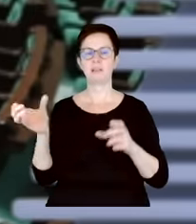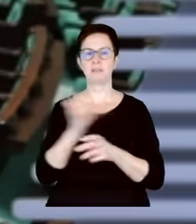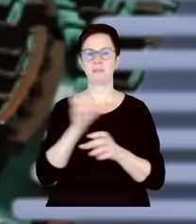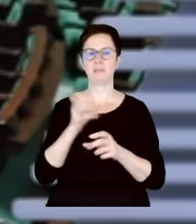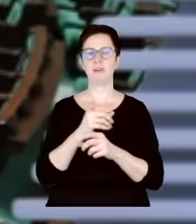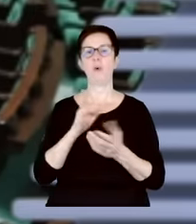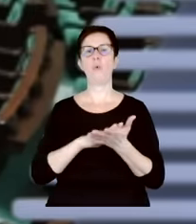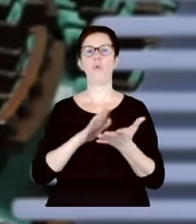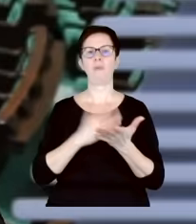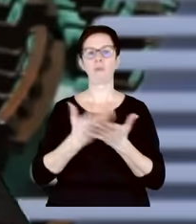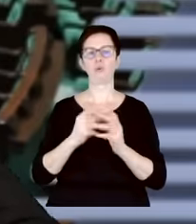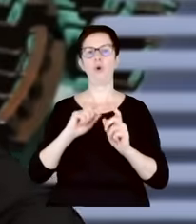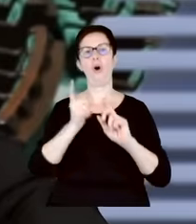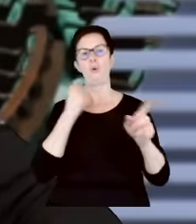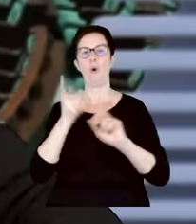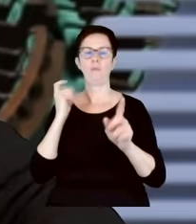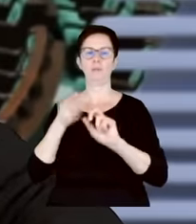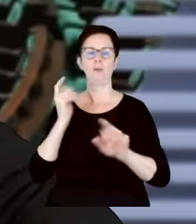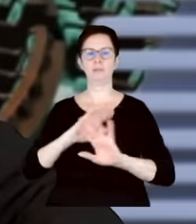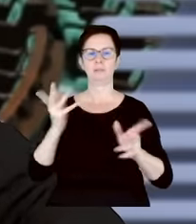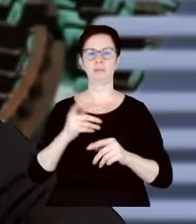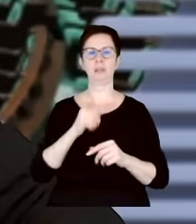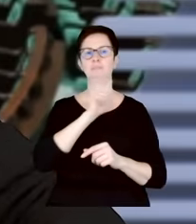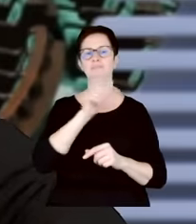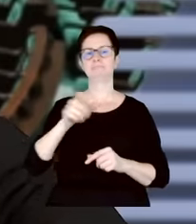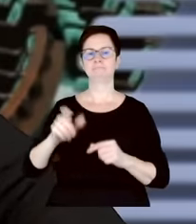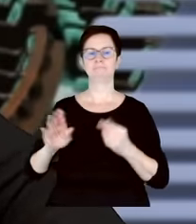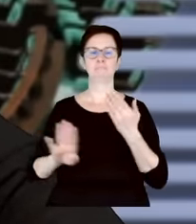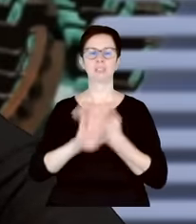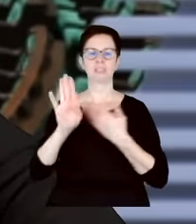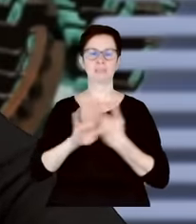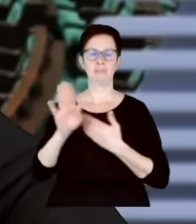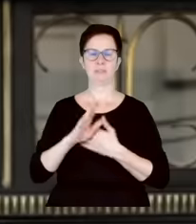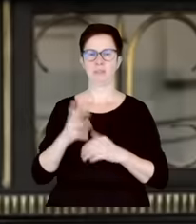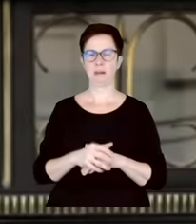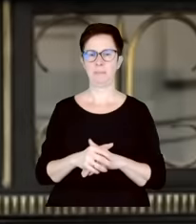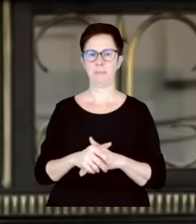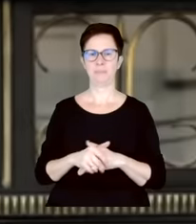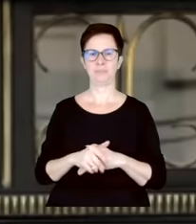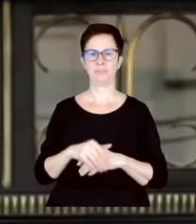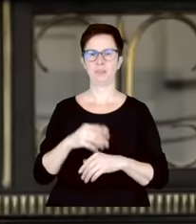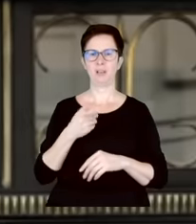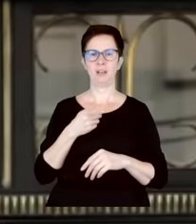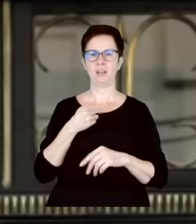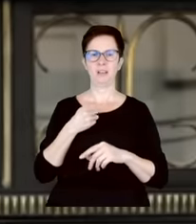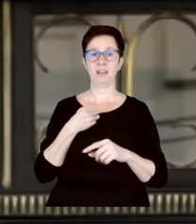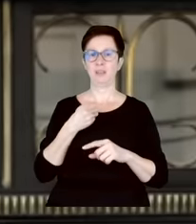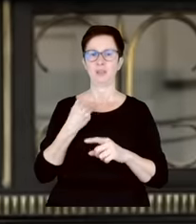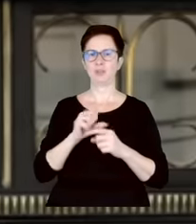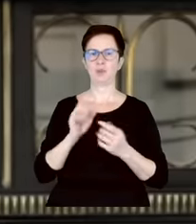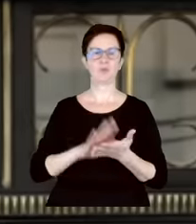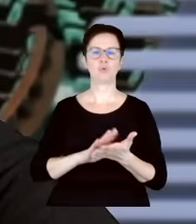poszczególnych przedstawicieli instytucji konstytucyjnych. Ale chwileczkę. Ale to w ogóle nie uchwała. Tu się nie panowie, ani nie uchwała. No tak, ale